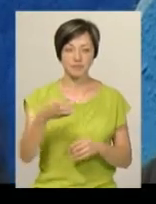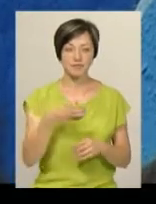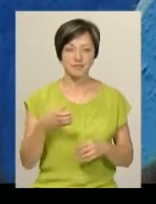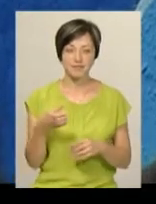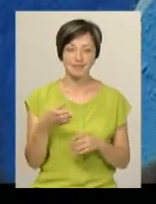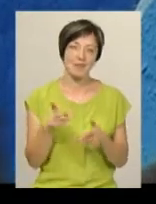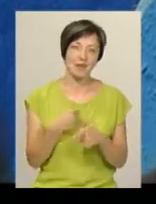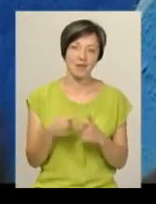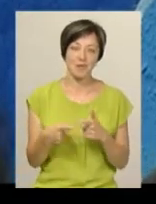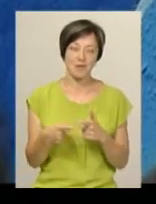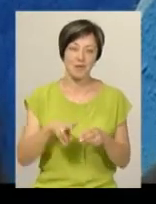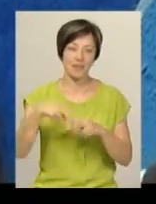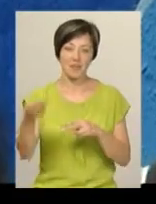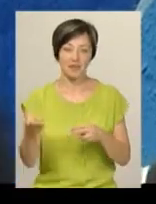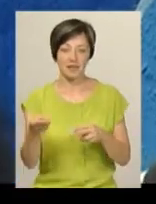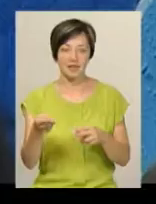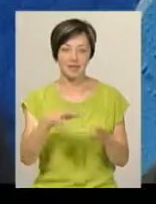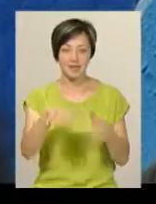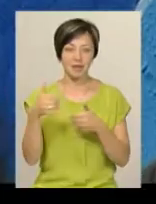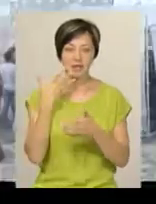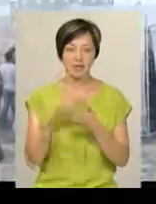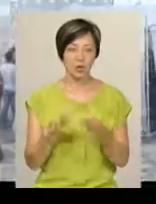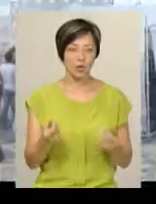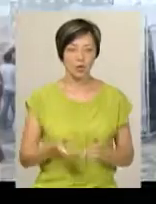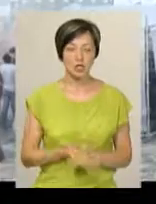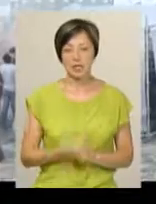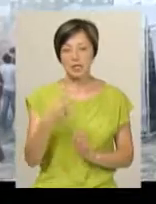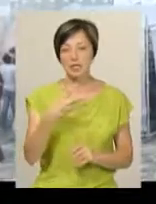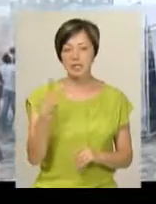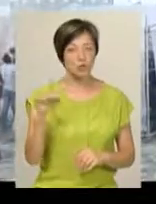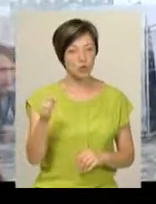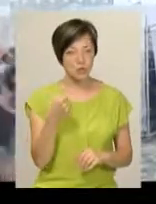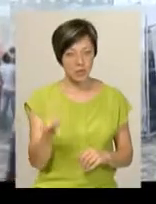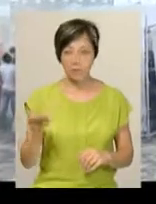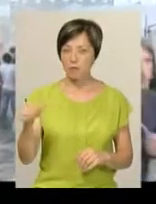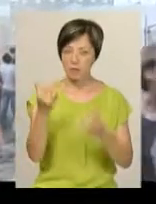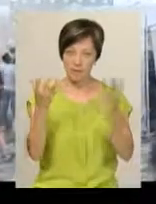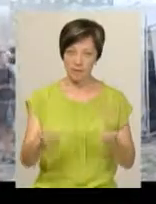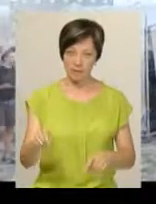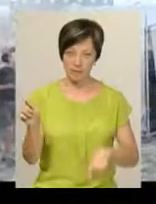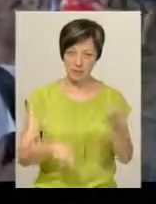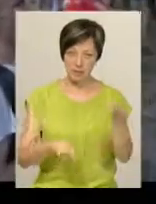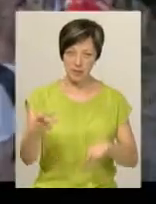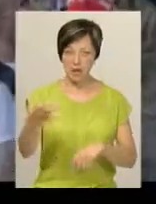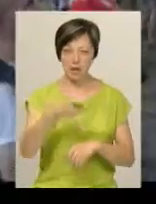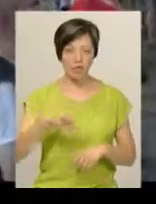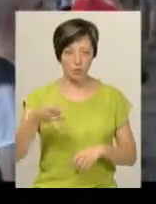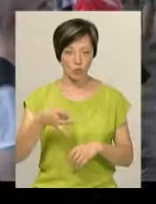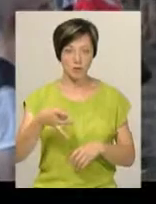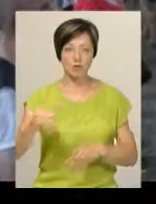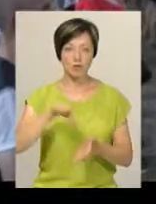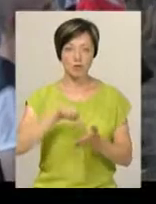або не ходить, або повертає його і забирає свої гроші. 31 серпня у перший день фестивалю на республіці